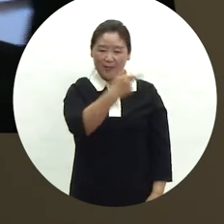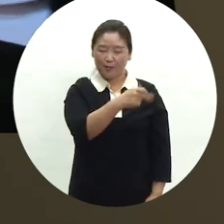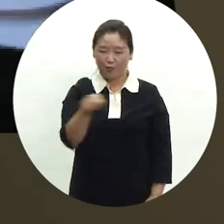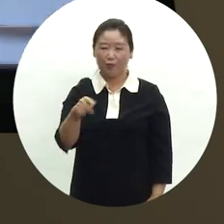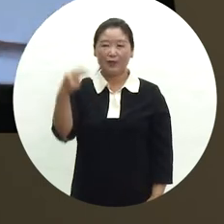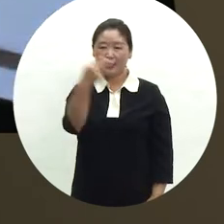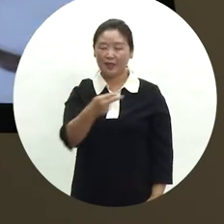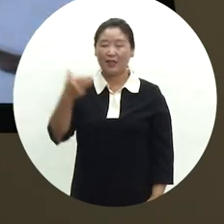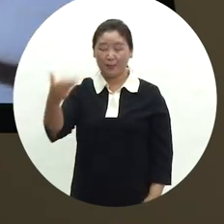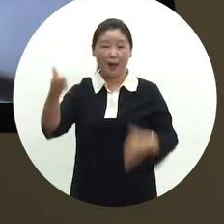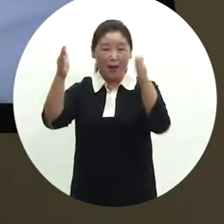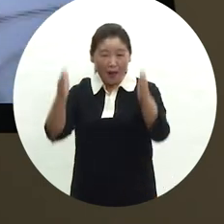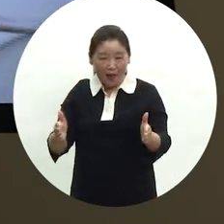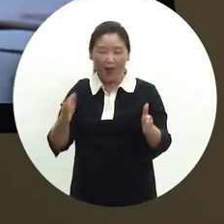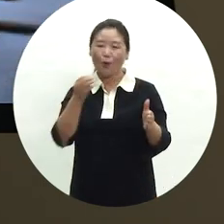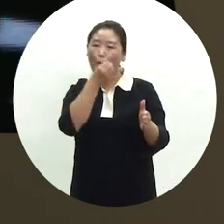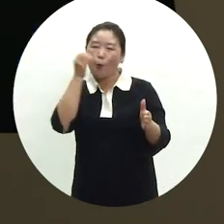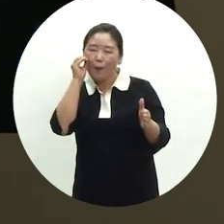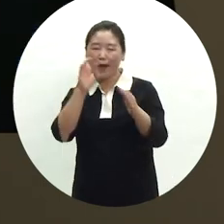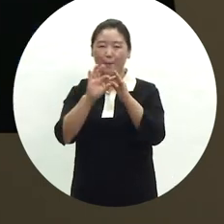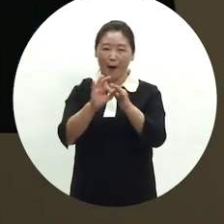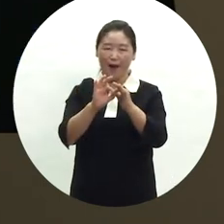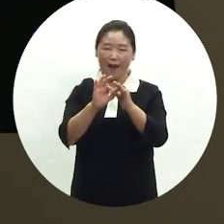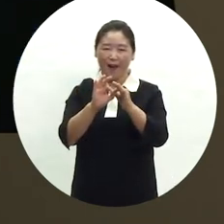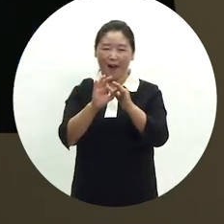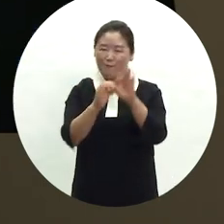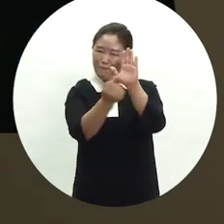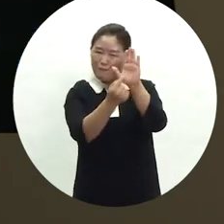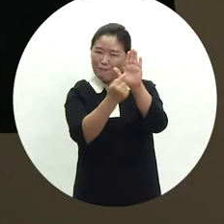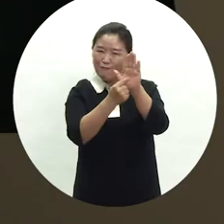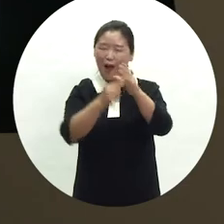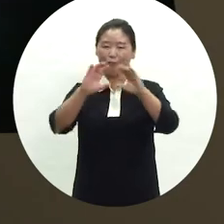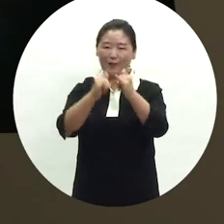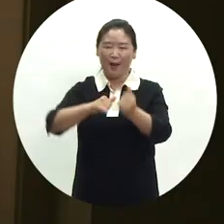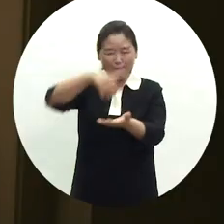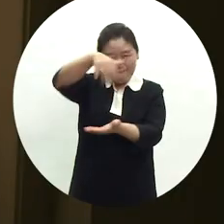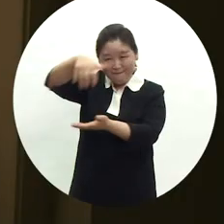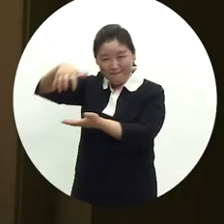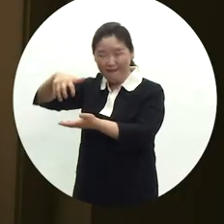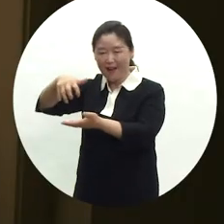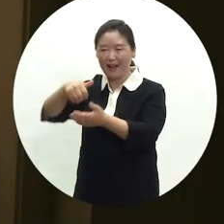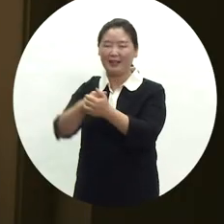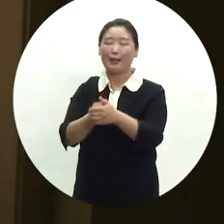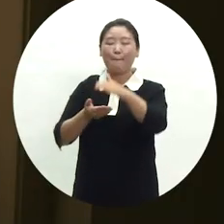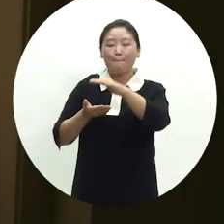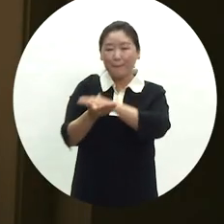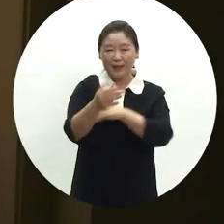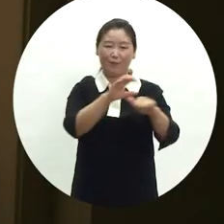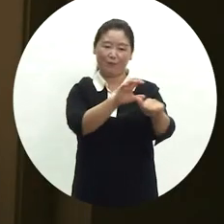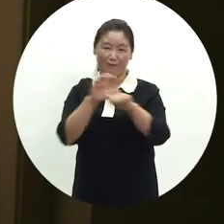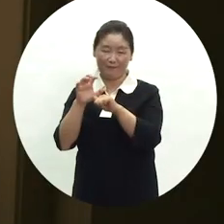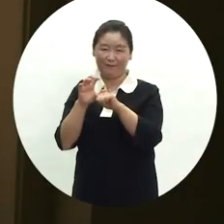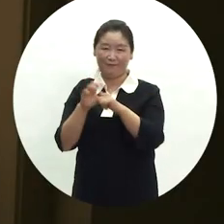2018년까지 홈페이지를 통해 전국민을 대상으로 공개 수집한 홈비디오 자료를 활용했습니다.